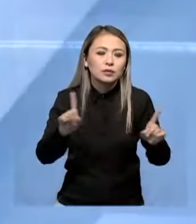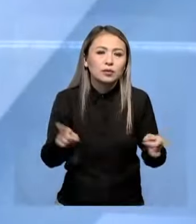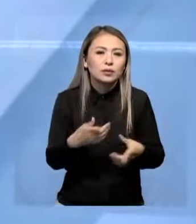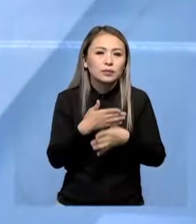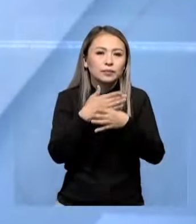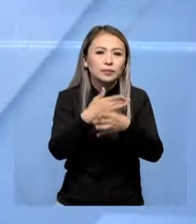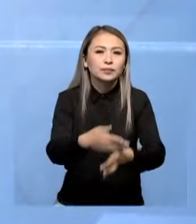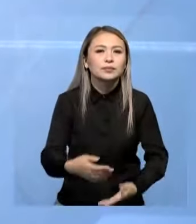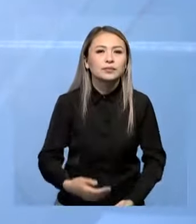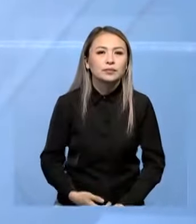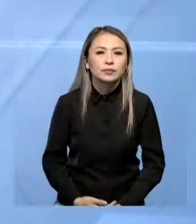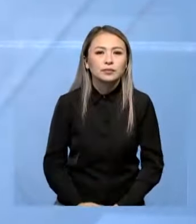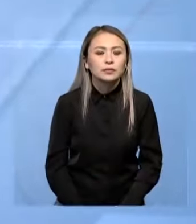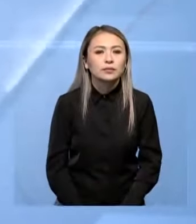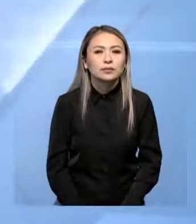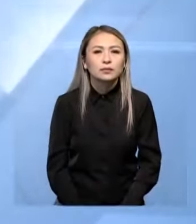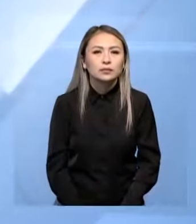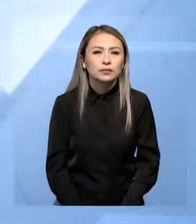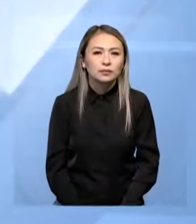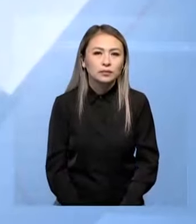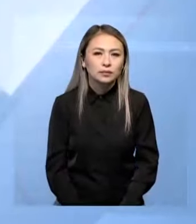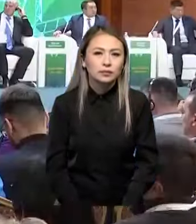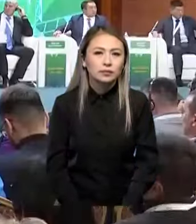қарқынды дамп кележатқанын айтты.